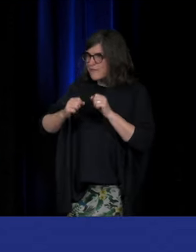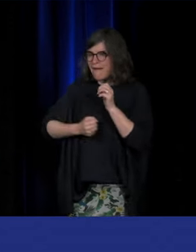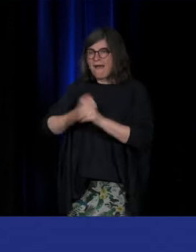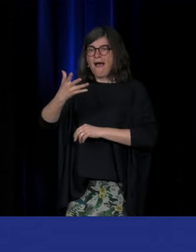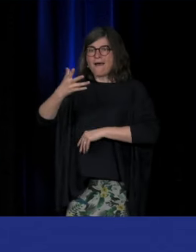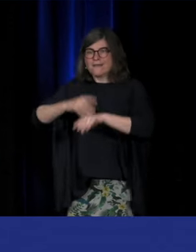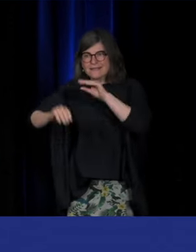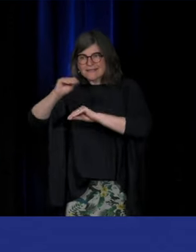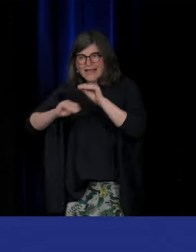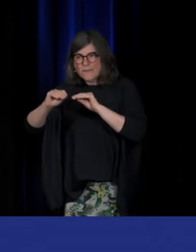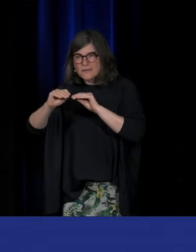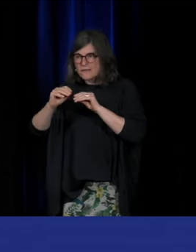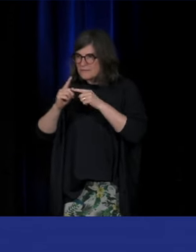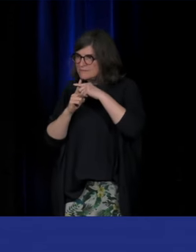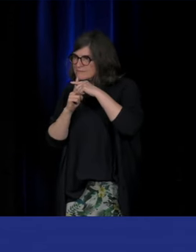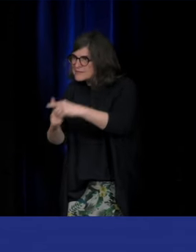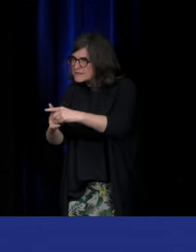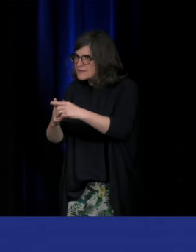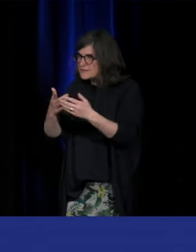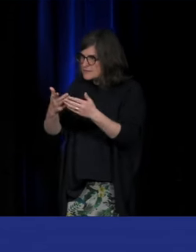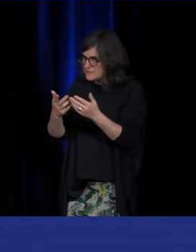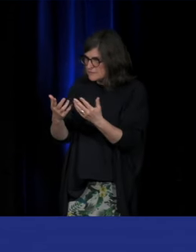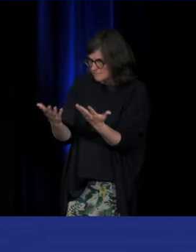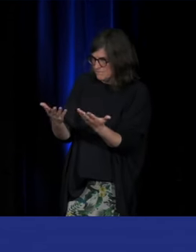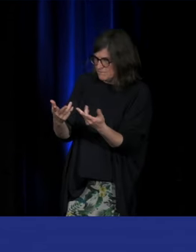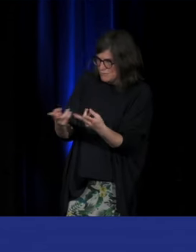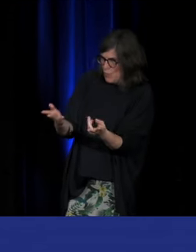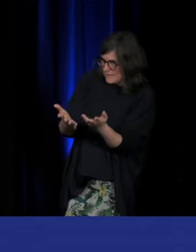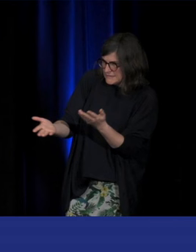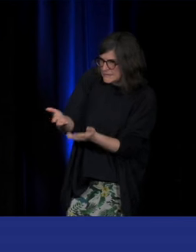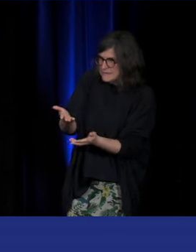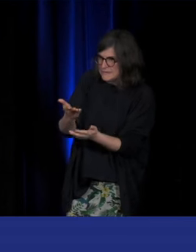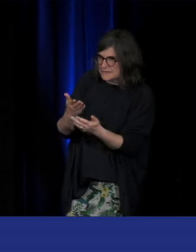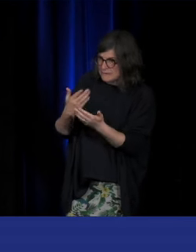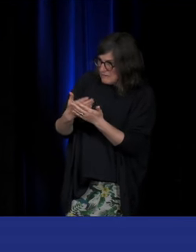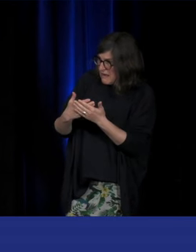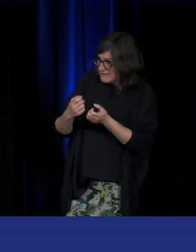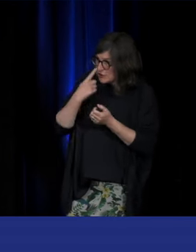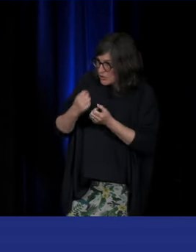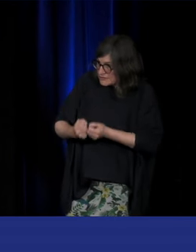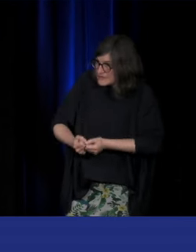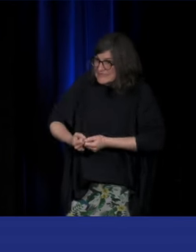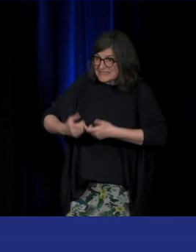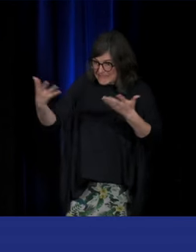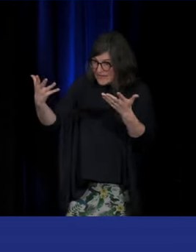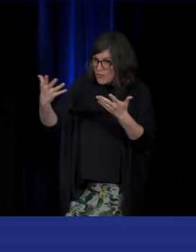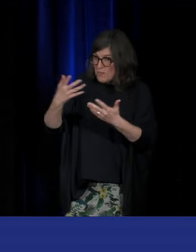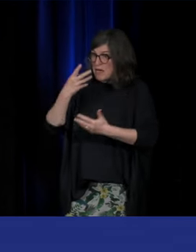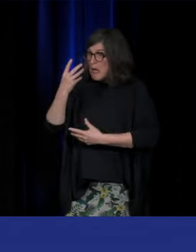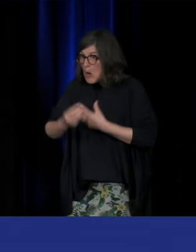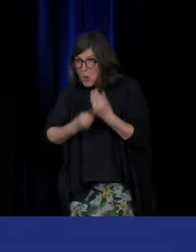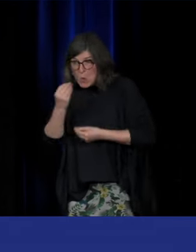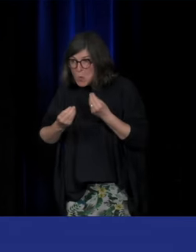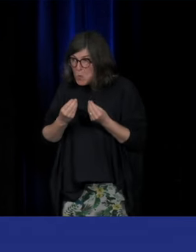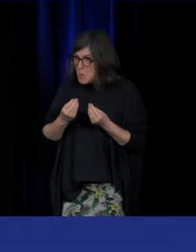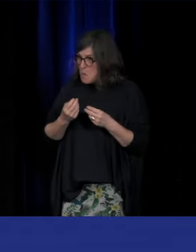rapport à ce public tout spécifique est-ce que c'est quelque chose qui est largement développé en l'occurrence je ne connais pas du tout cette partie là